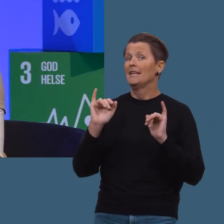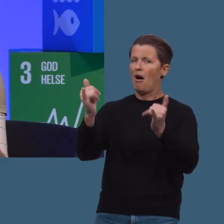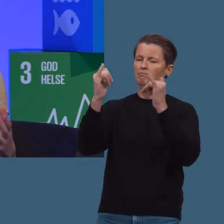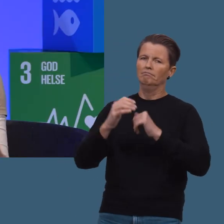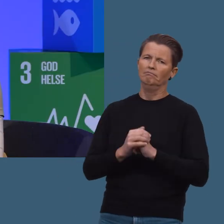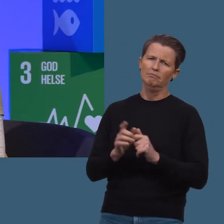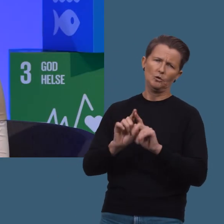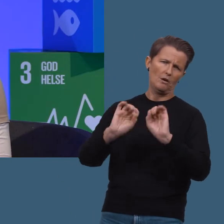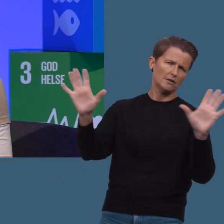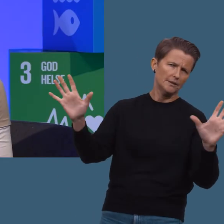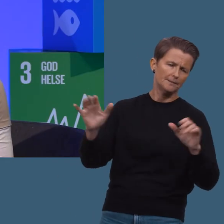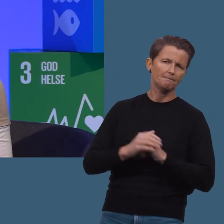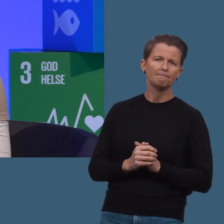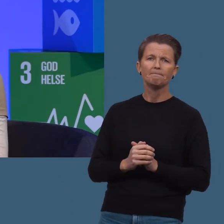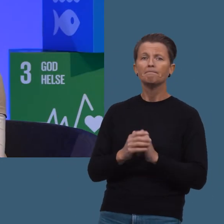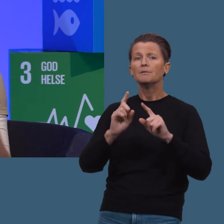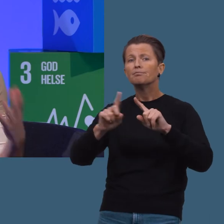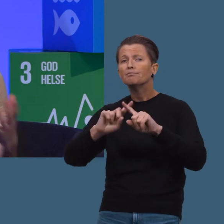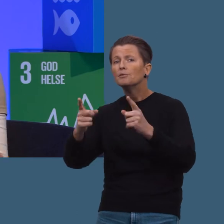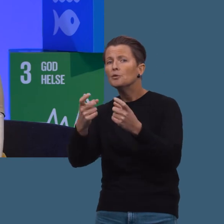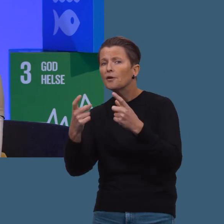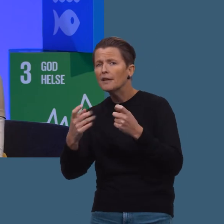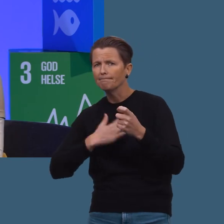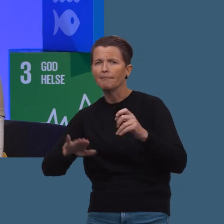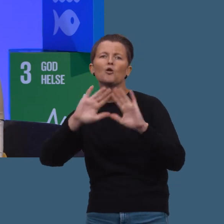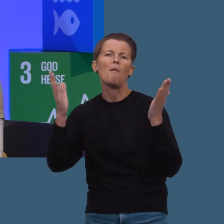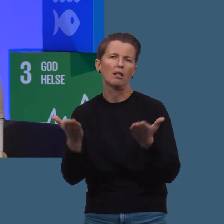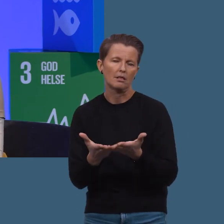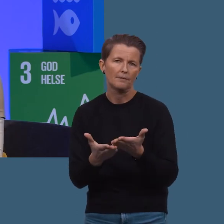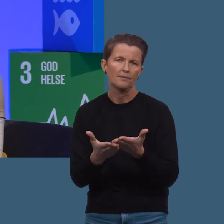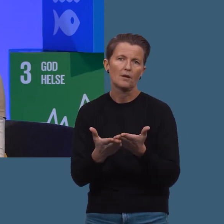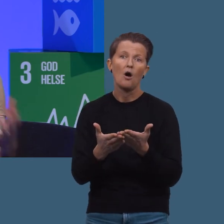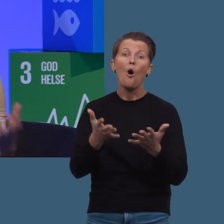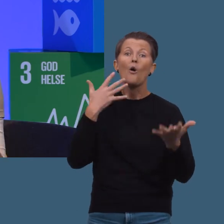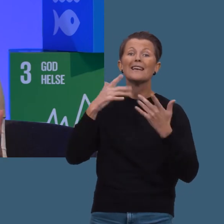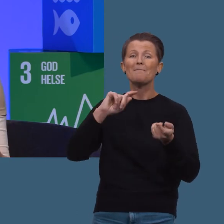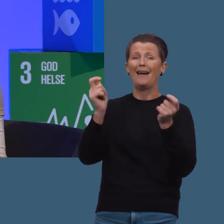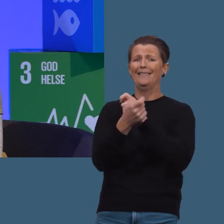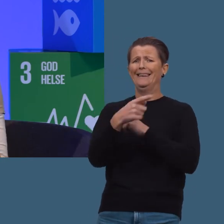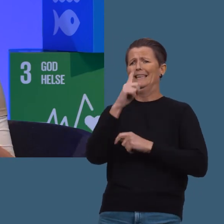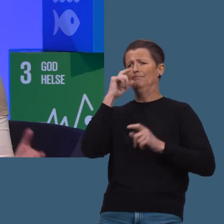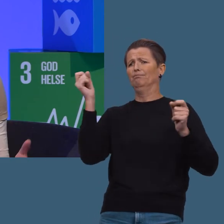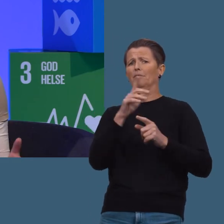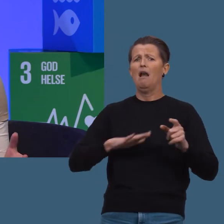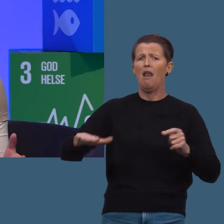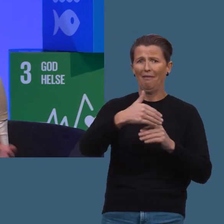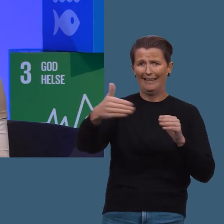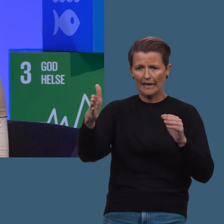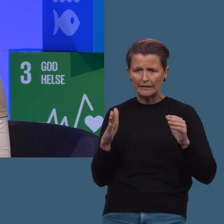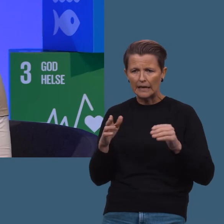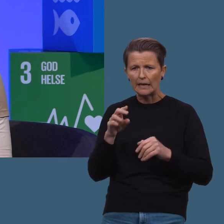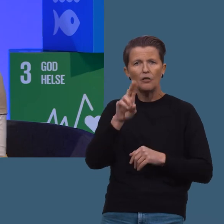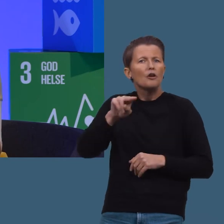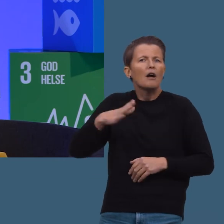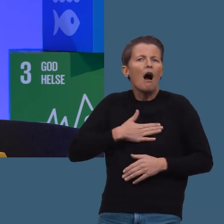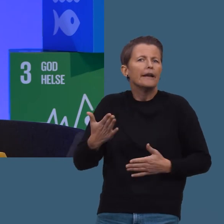Ja, åpenbart. Disse utfordringene er globale. Og klimaendringene driter jo i landegrenser. Ikke sant?